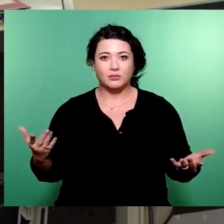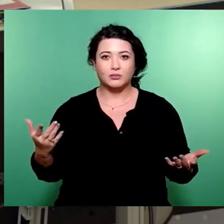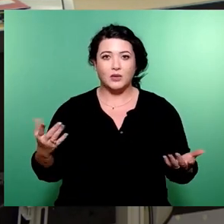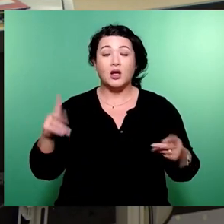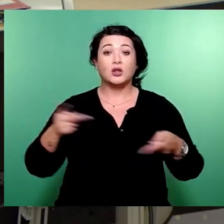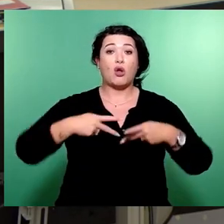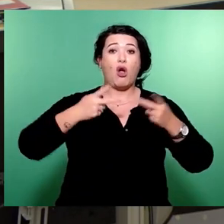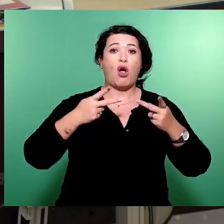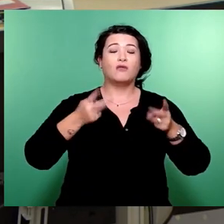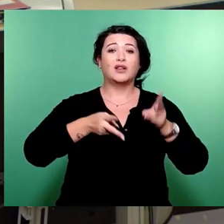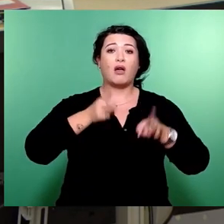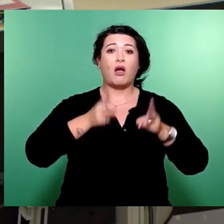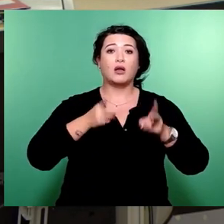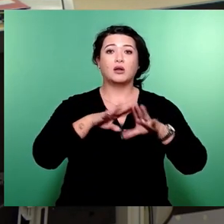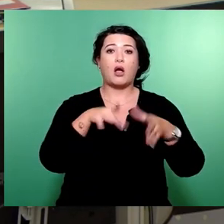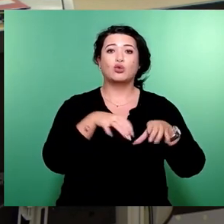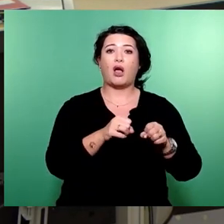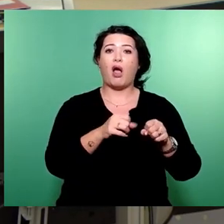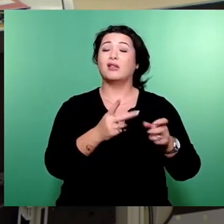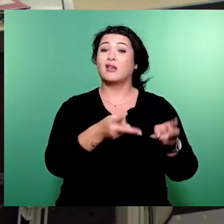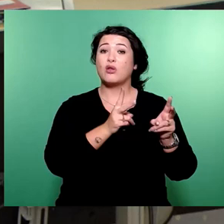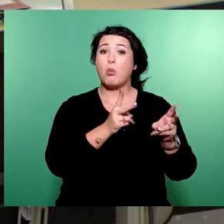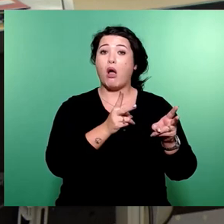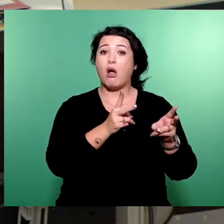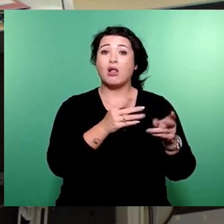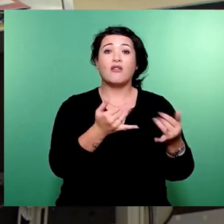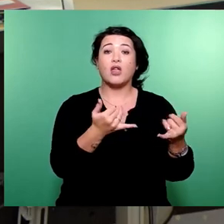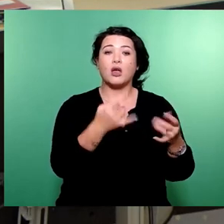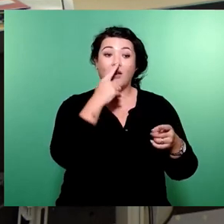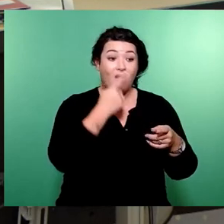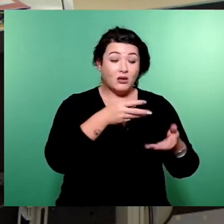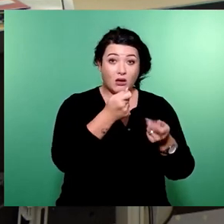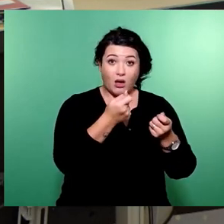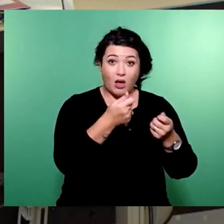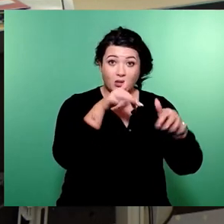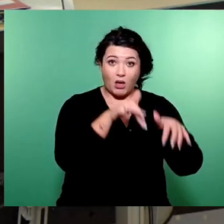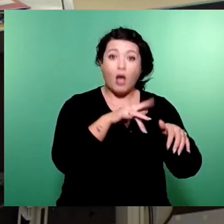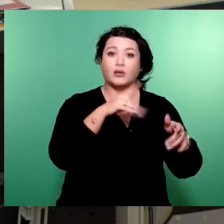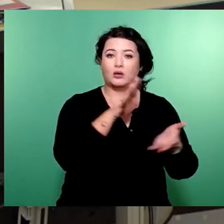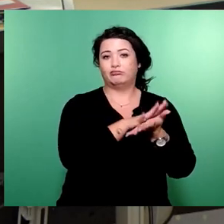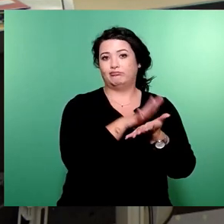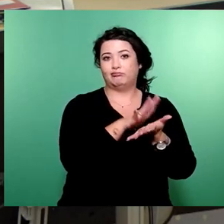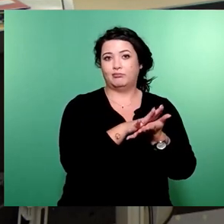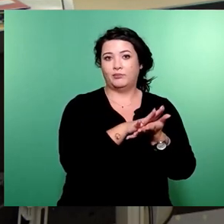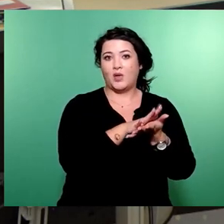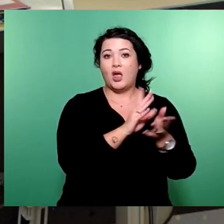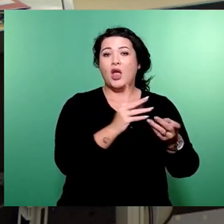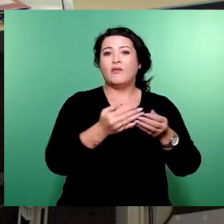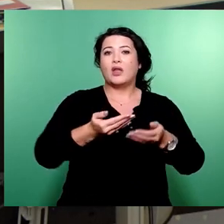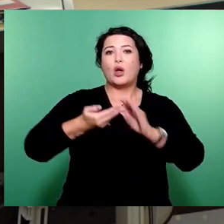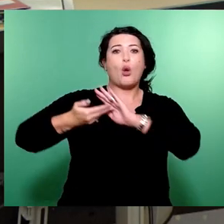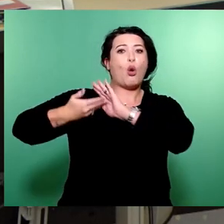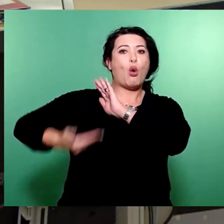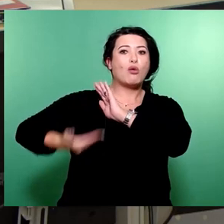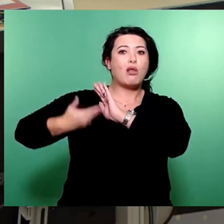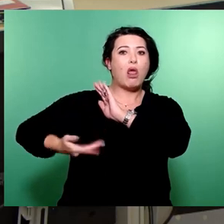rechtlichen Haushalten üblich ist. Wenn Geld da ist, wird es ausgegeben. Das Wort Rücklagen sparen ist ein